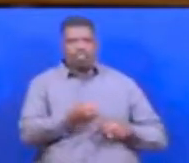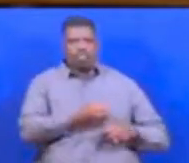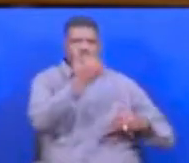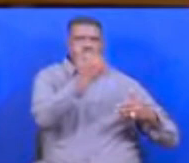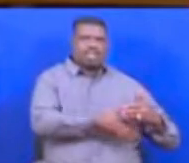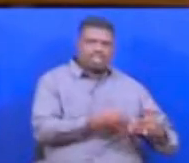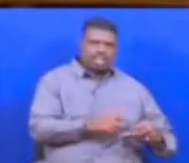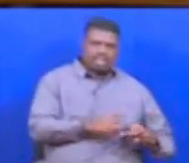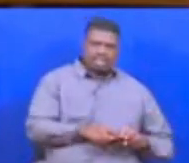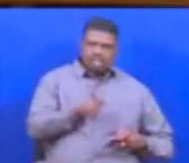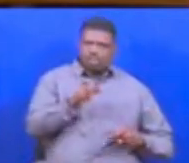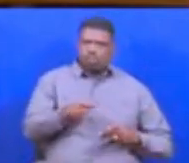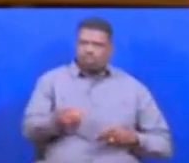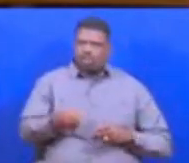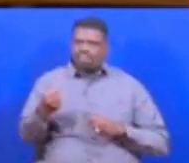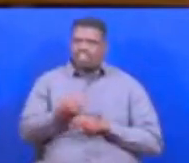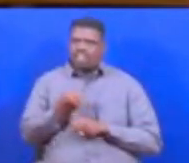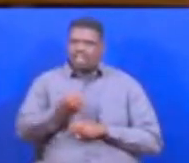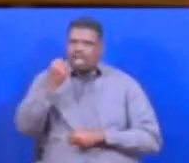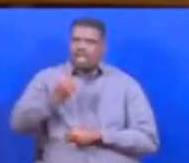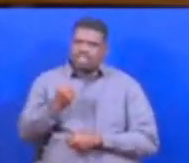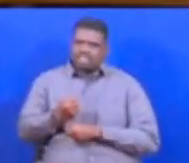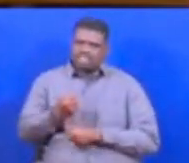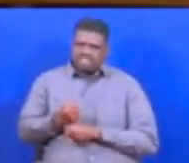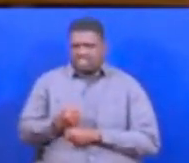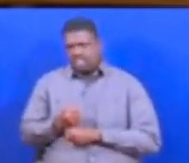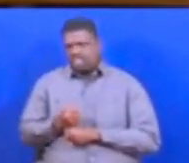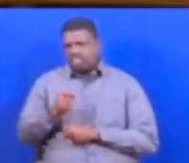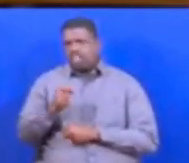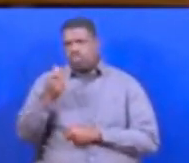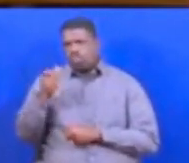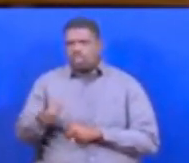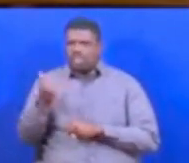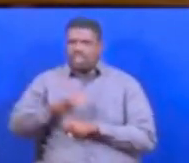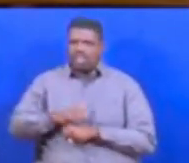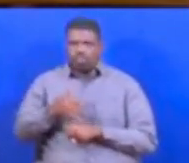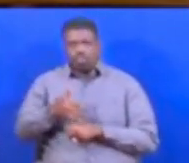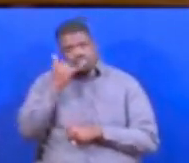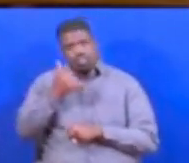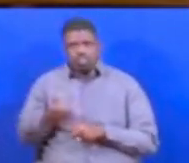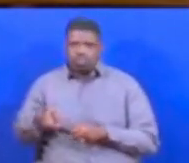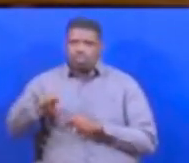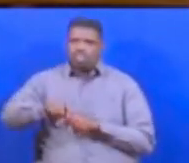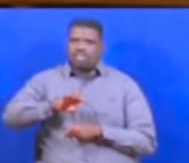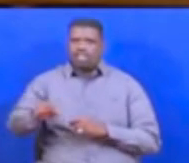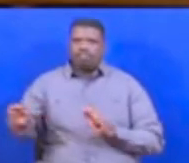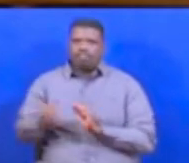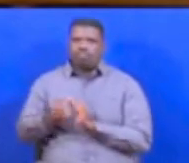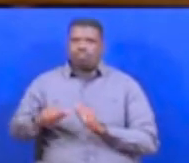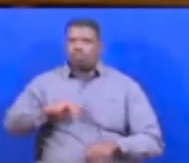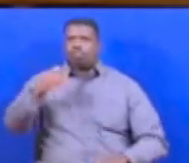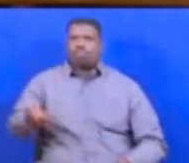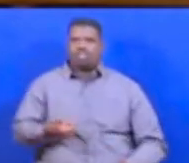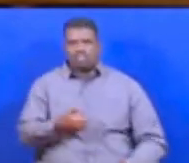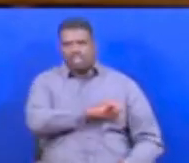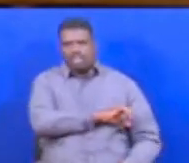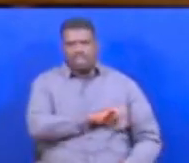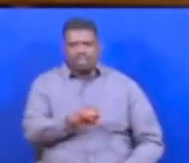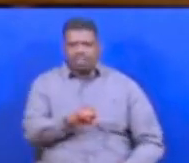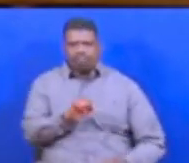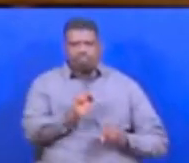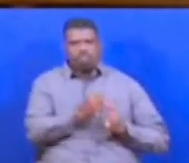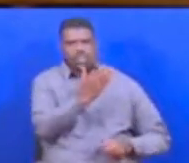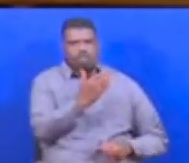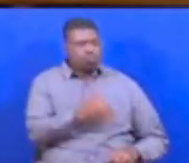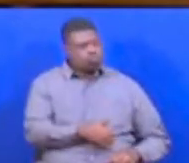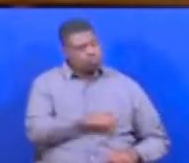wafanya kazi, wawatalamu wa simu wanafahamu, wataerewa, wanaweza kaungezi hata shiringi fukumi kwa mwezi, au hata fukumi na